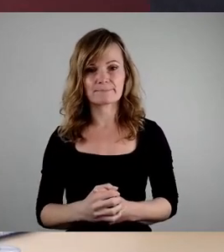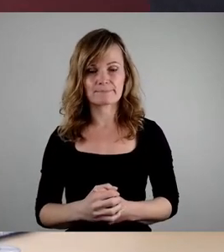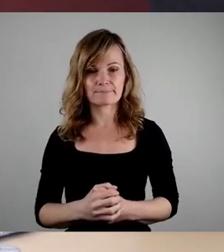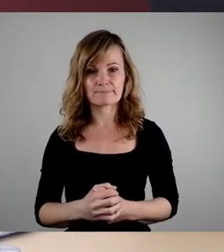Unten, Zusprich. Bei Günther Wir